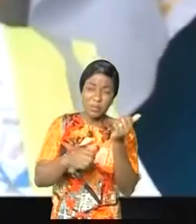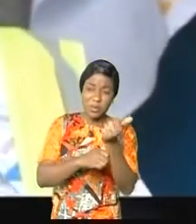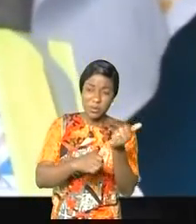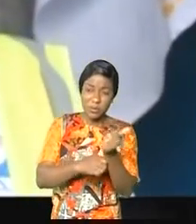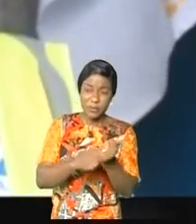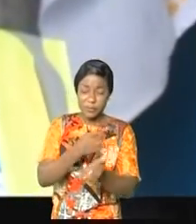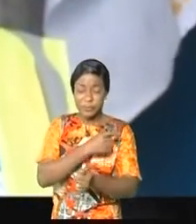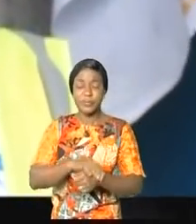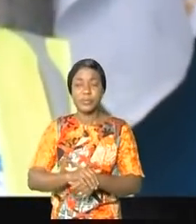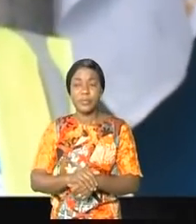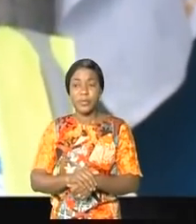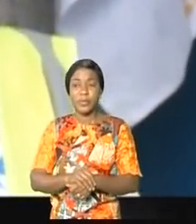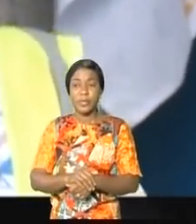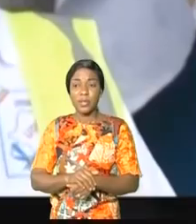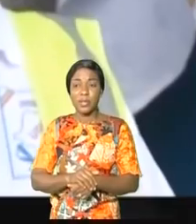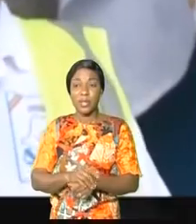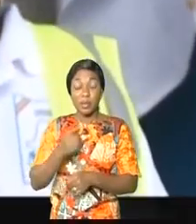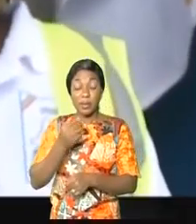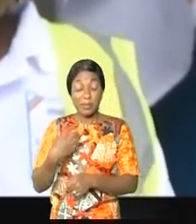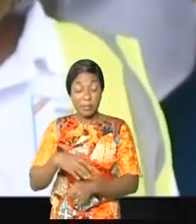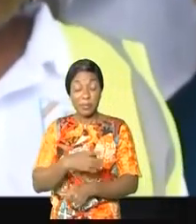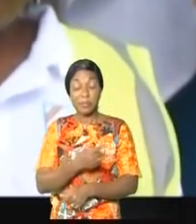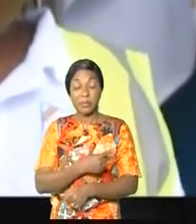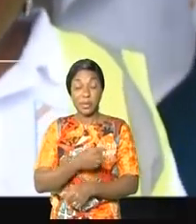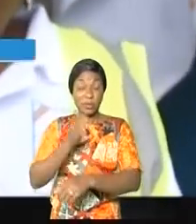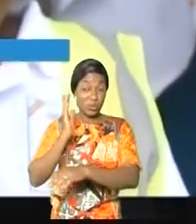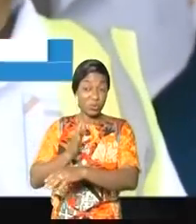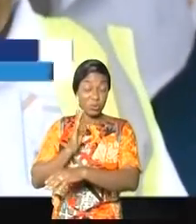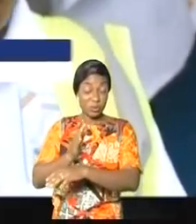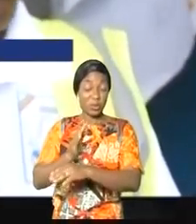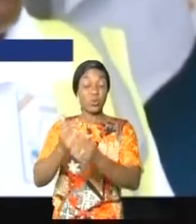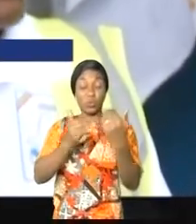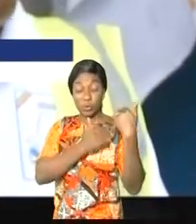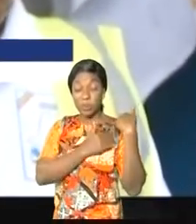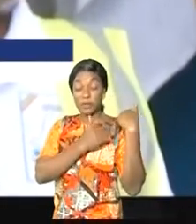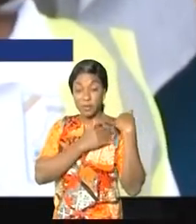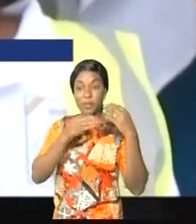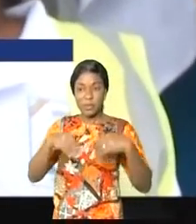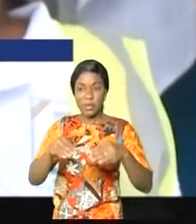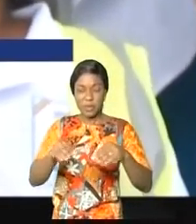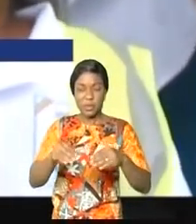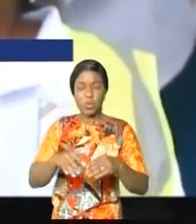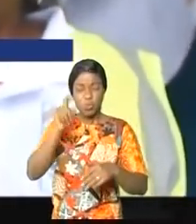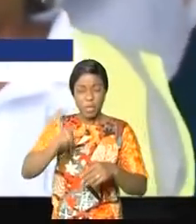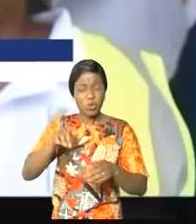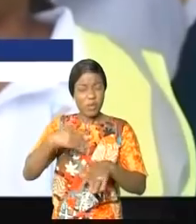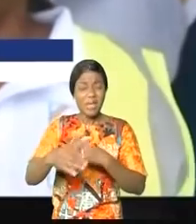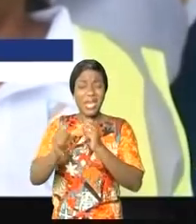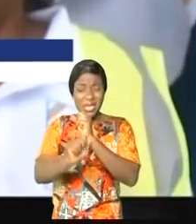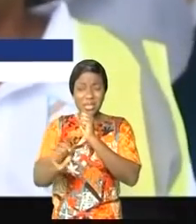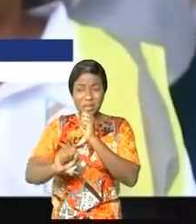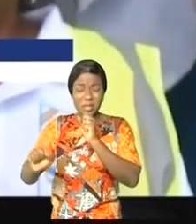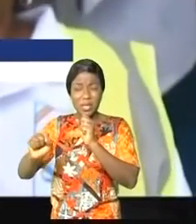Moi, je conseillerais au chef du marché de commencer à faire la sensibilisation sur la